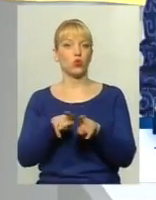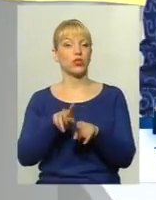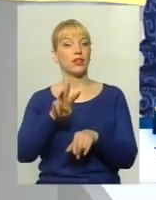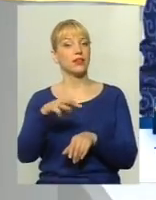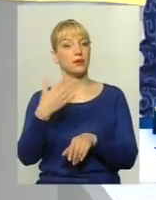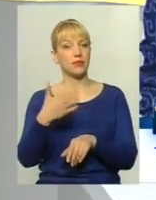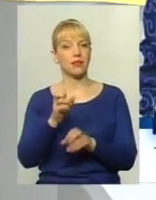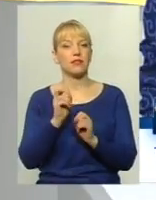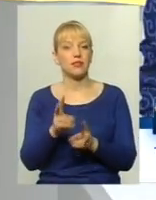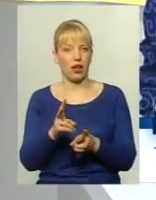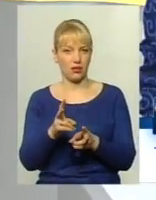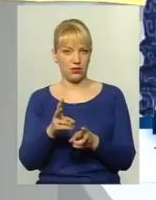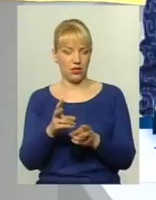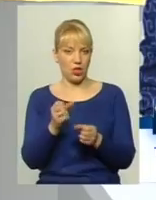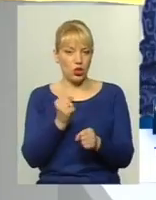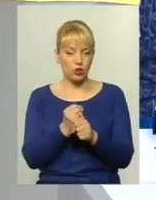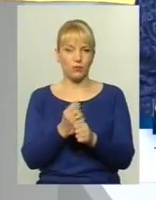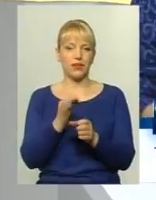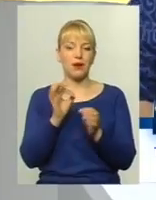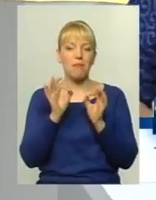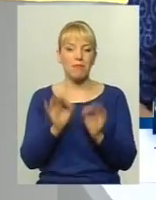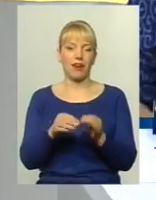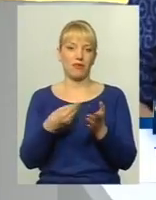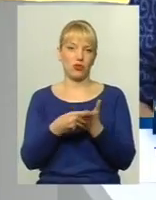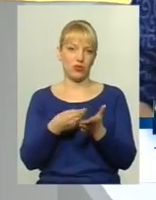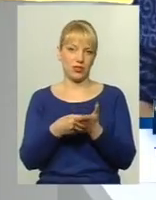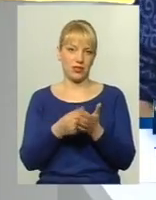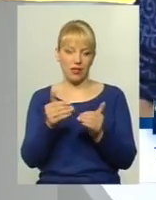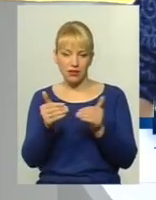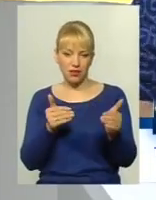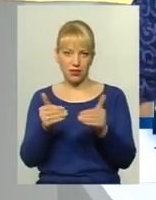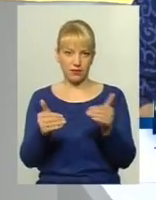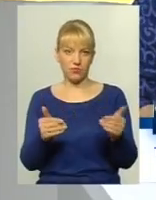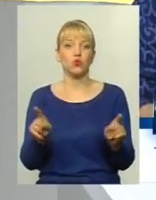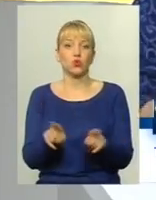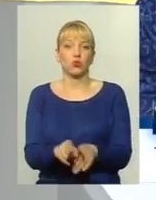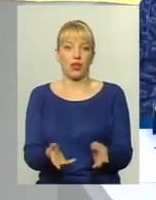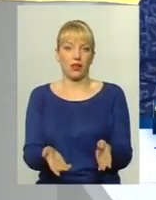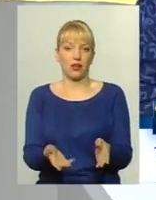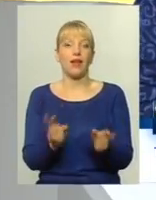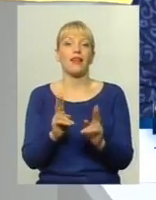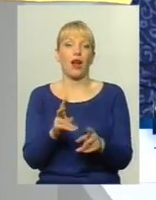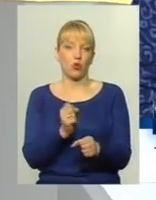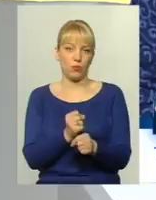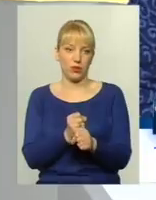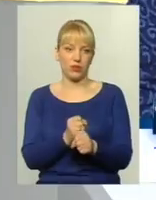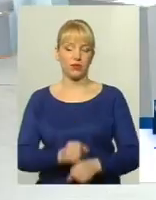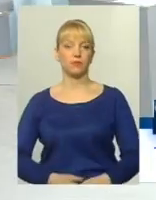Як навести такі якісь розтянки, зруючи, що таке? Як робити? Даліше.